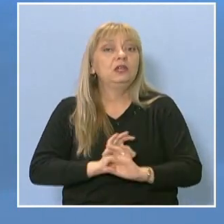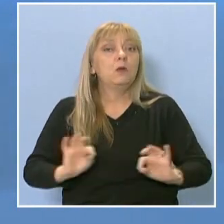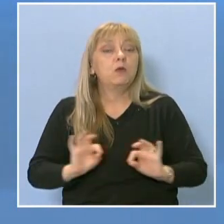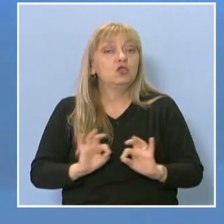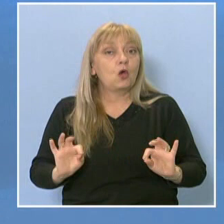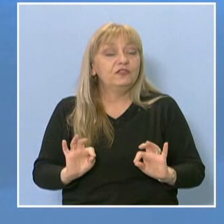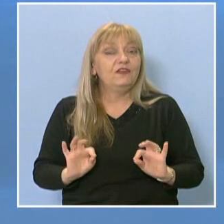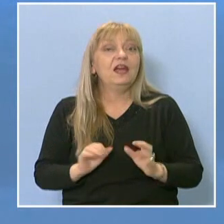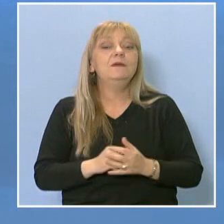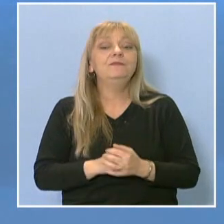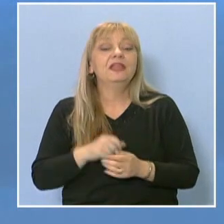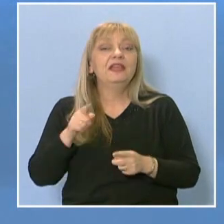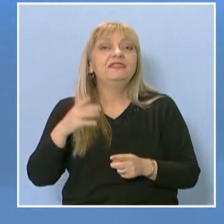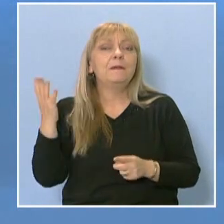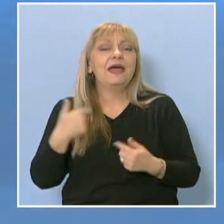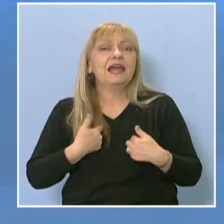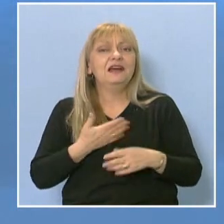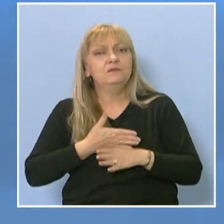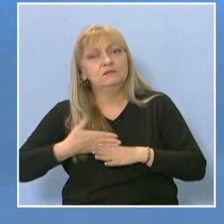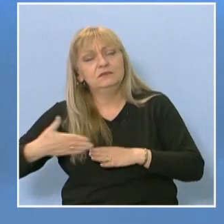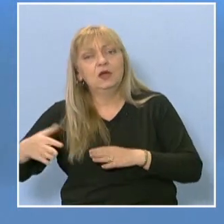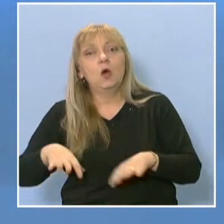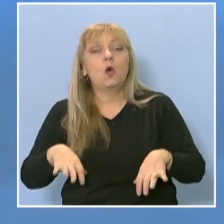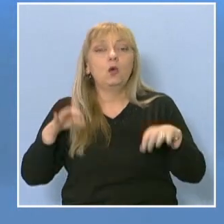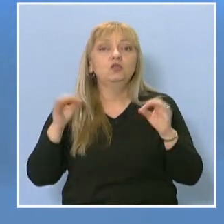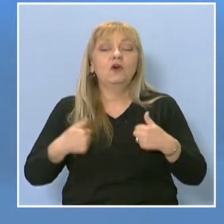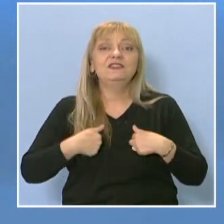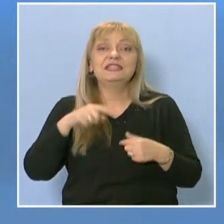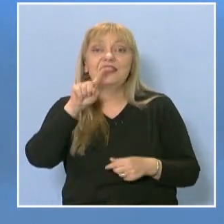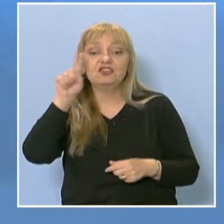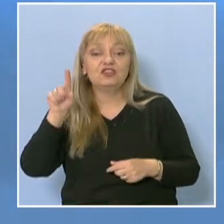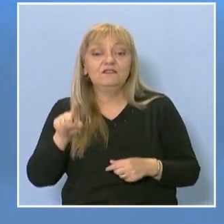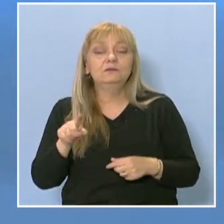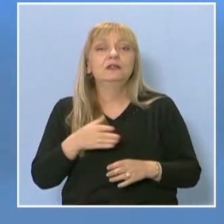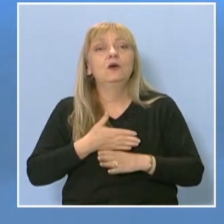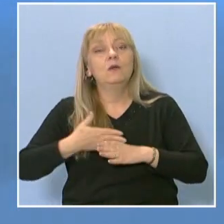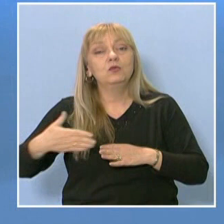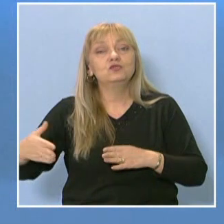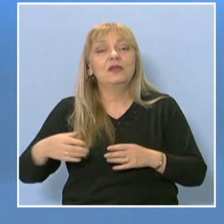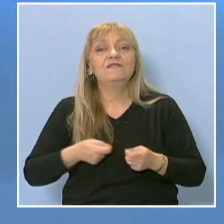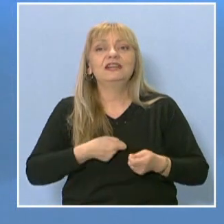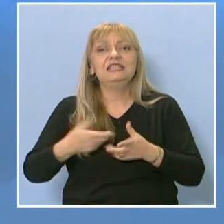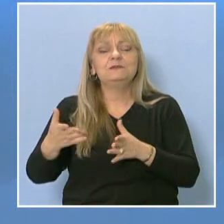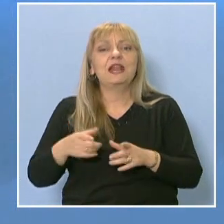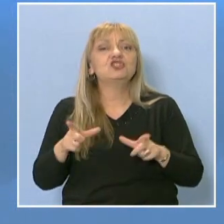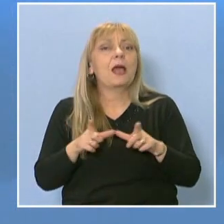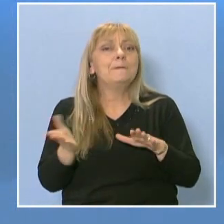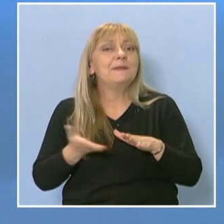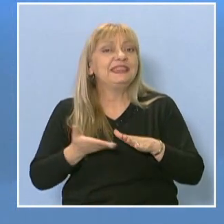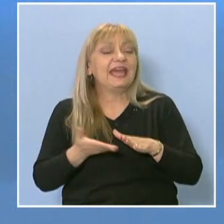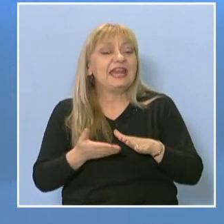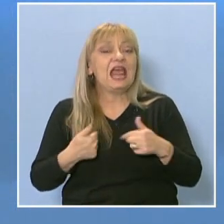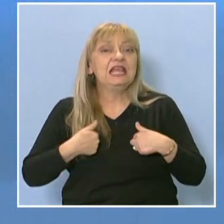бяха постоянно готови за нашите въпроси, постоянно ни изпращаха материали, ние също